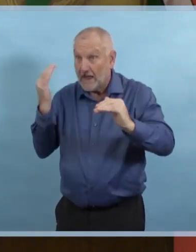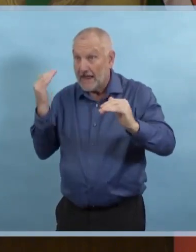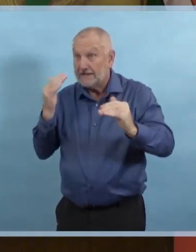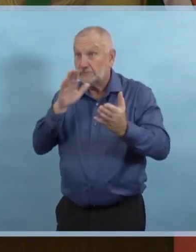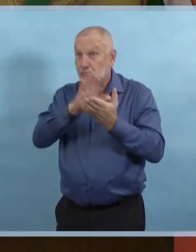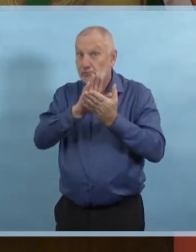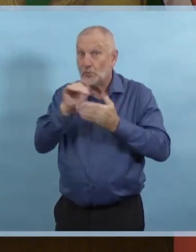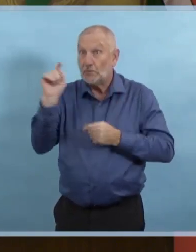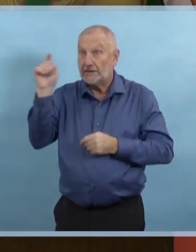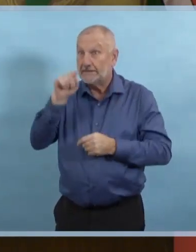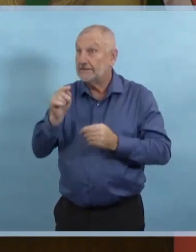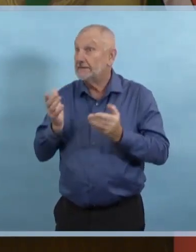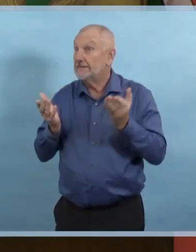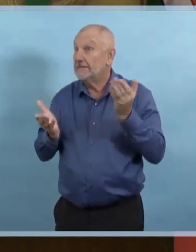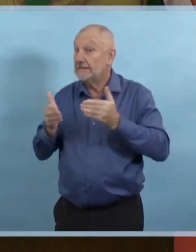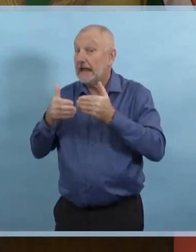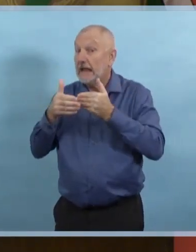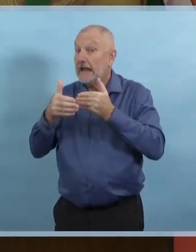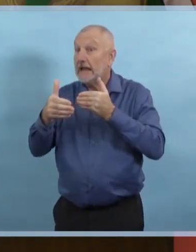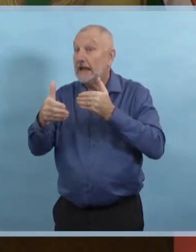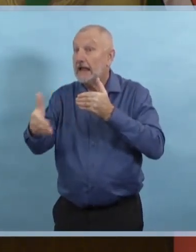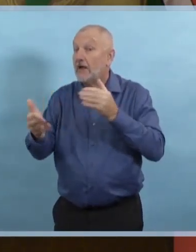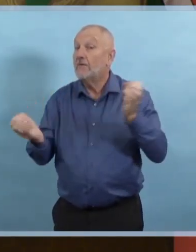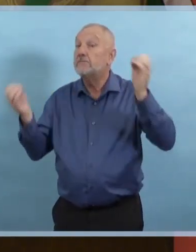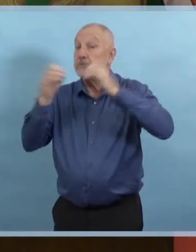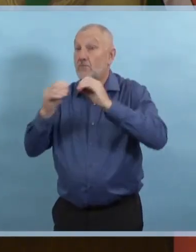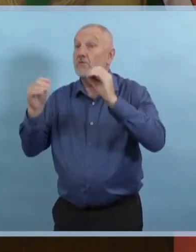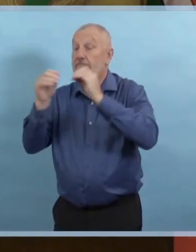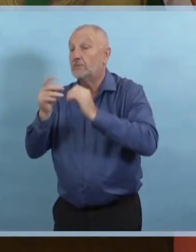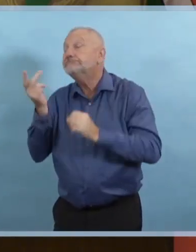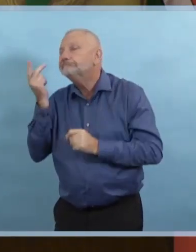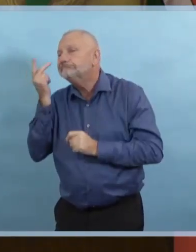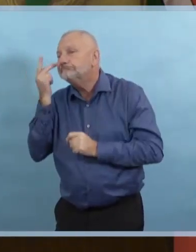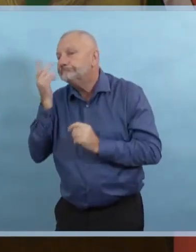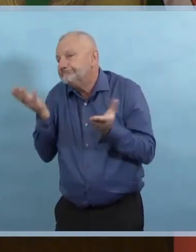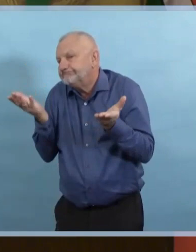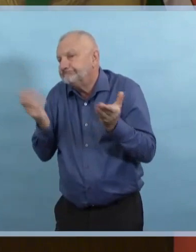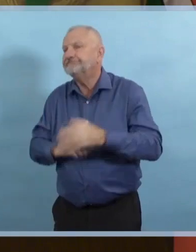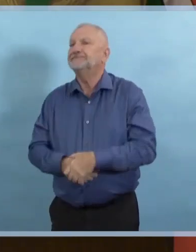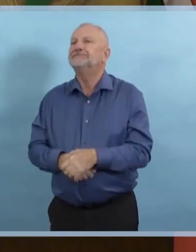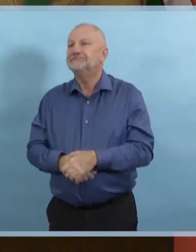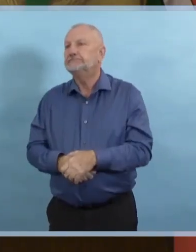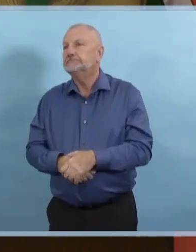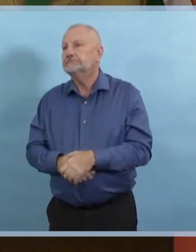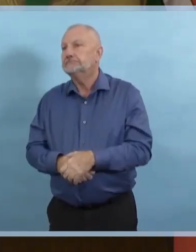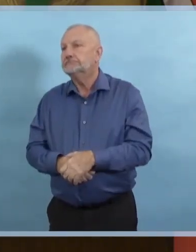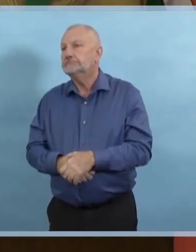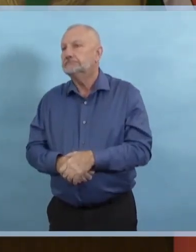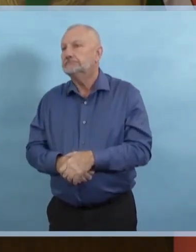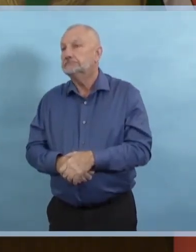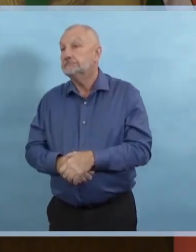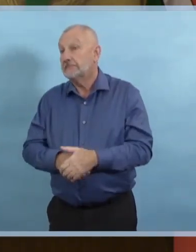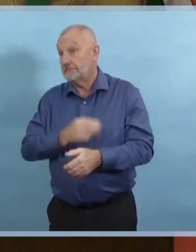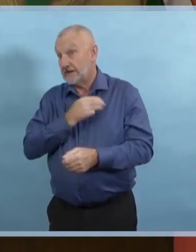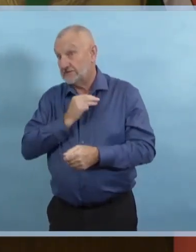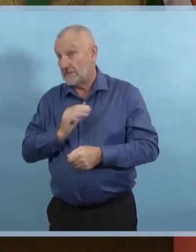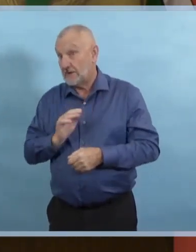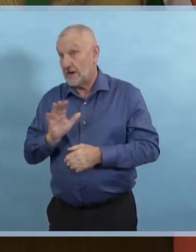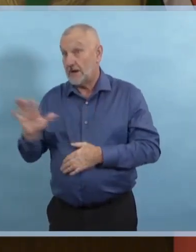Notre message principal au Manitobain, c'est que nous devons réduire le nombre de contacts que nous avons à l'extérieur de notre ménage.